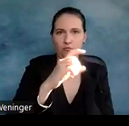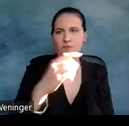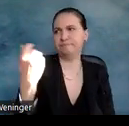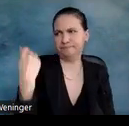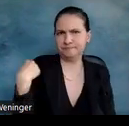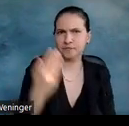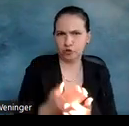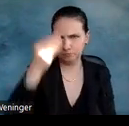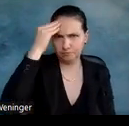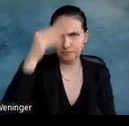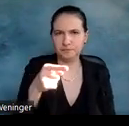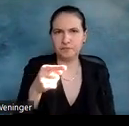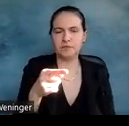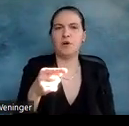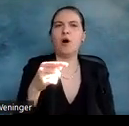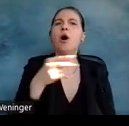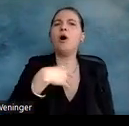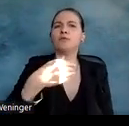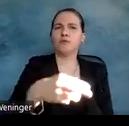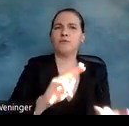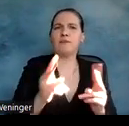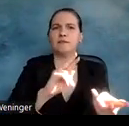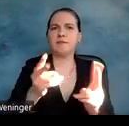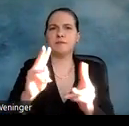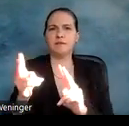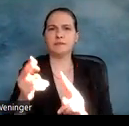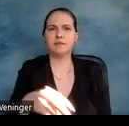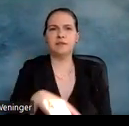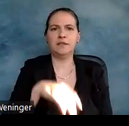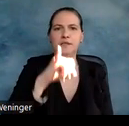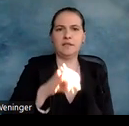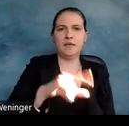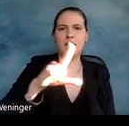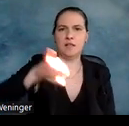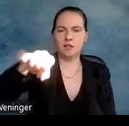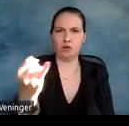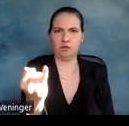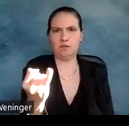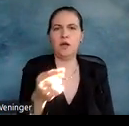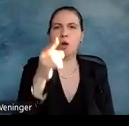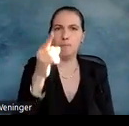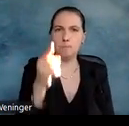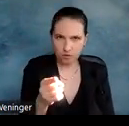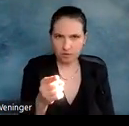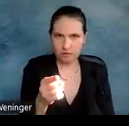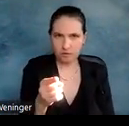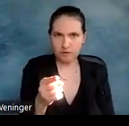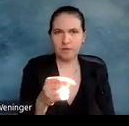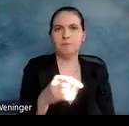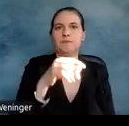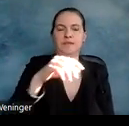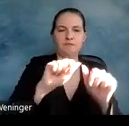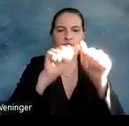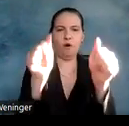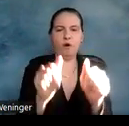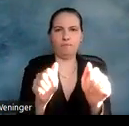auch schon mal gehört. Hohe Verwechslungsgefahr. I, L und J. Genügend Leerraum innerhalb der Buchstabenformen